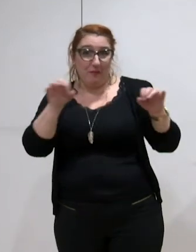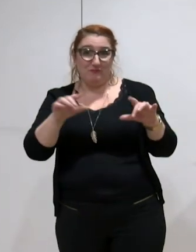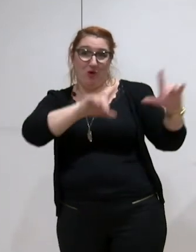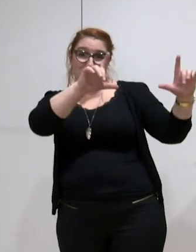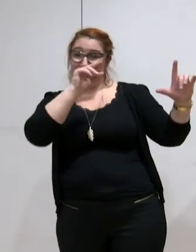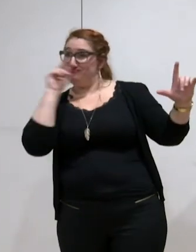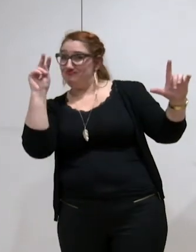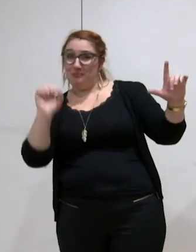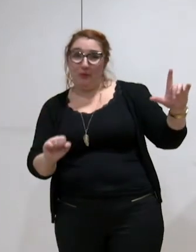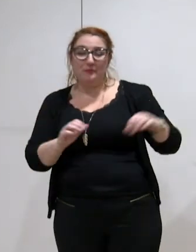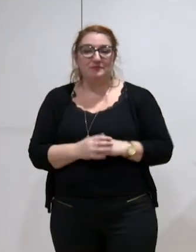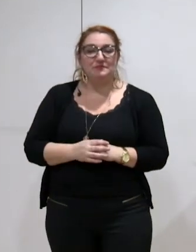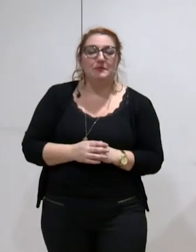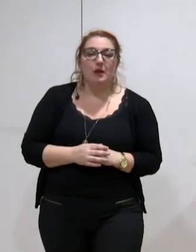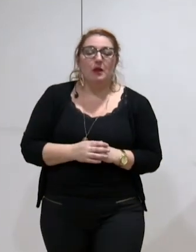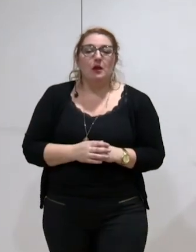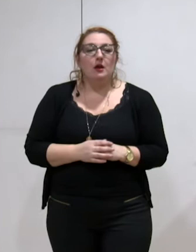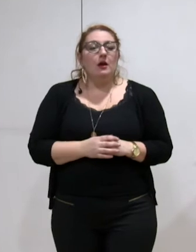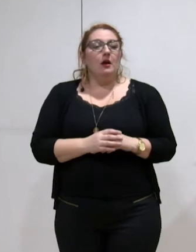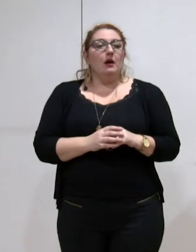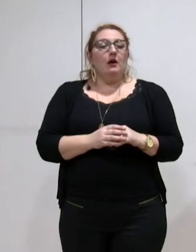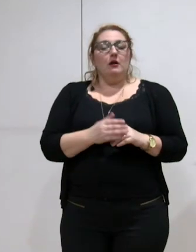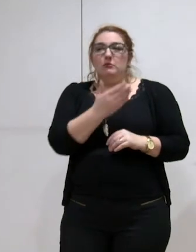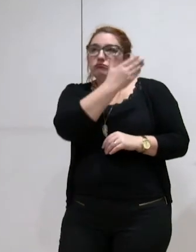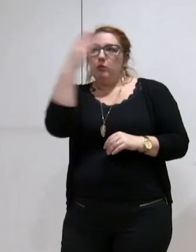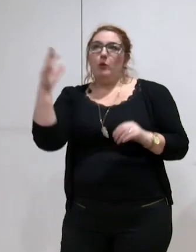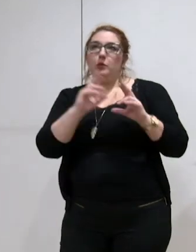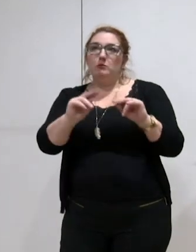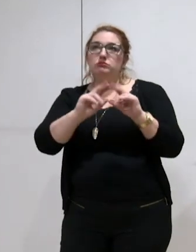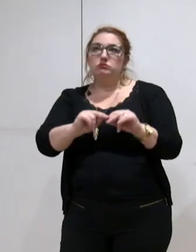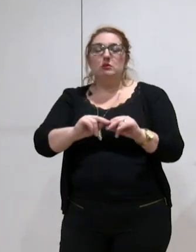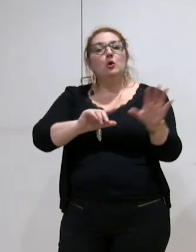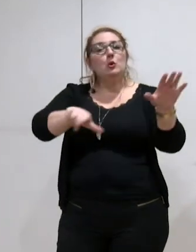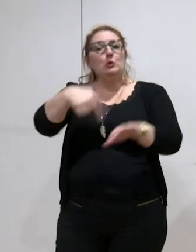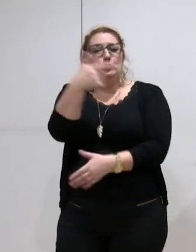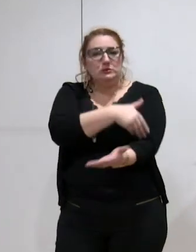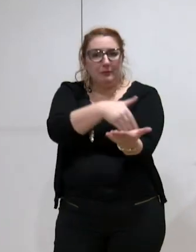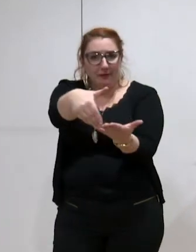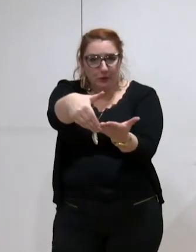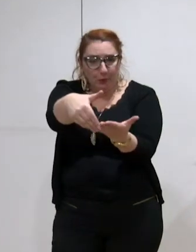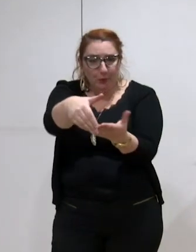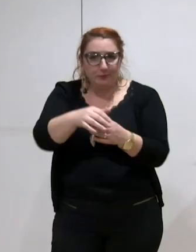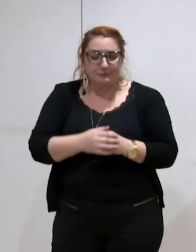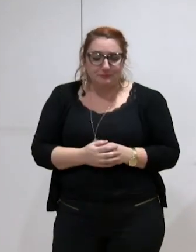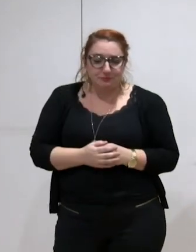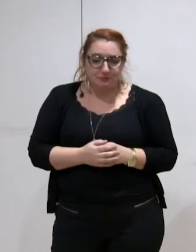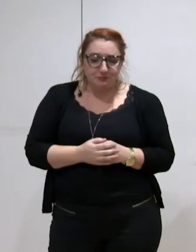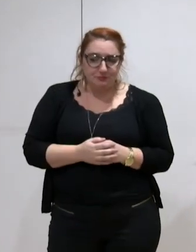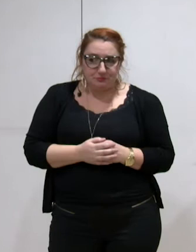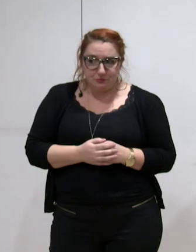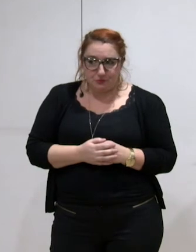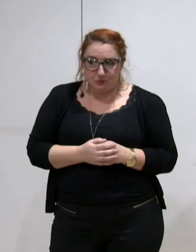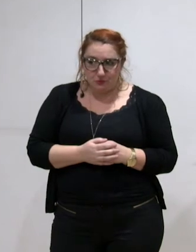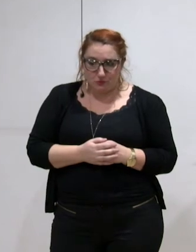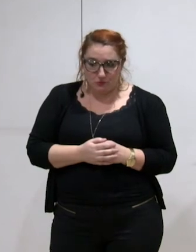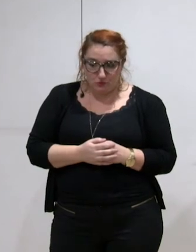Que dire d'autre, si ce n'est que ces 12 millions sont à mettre en regard